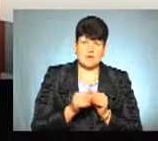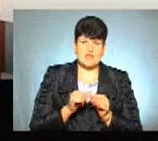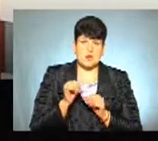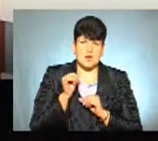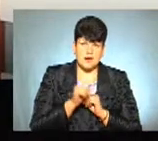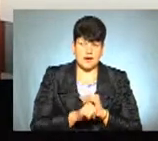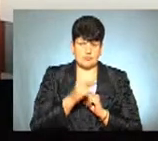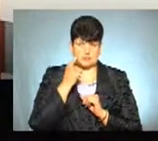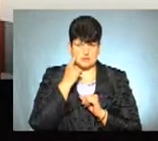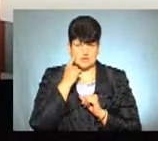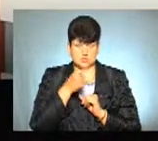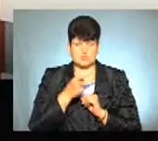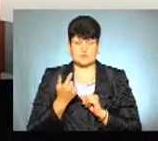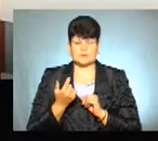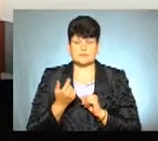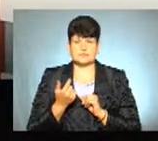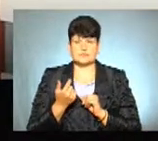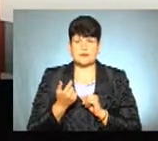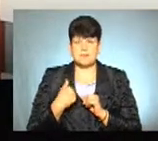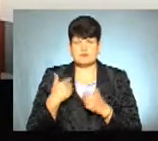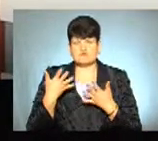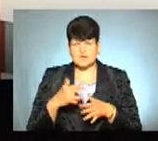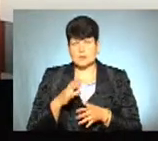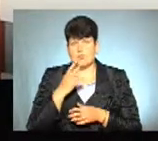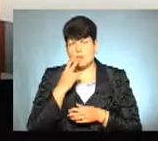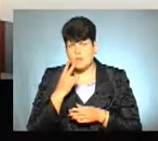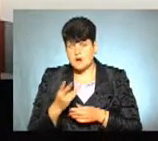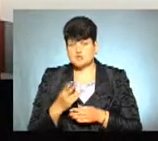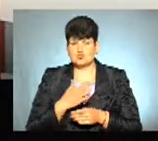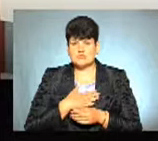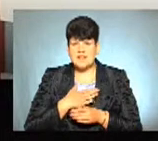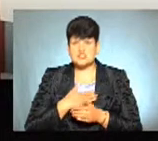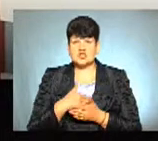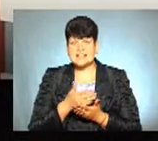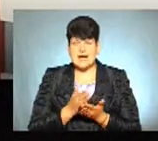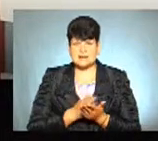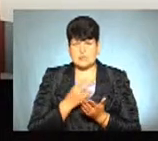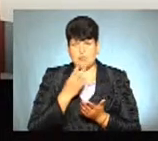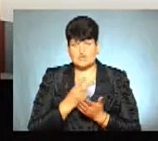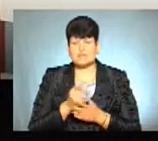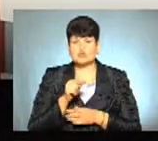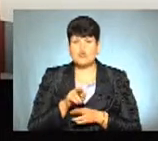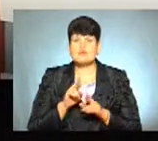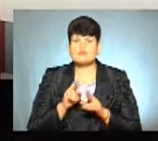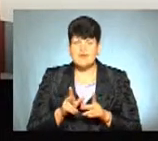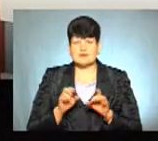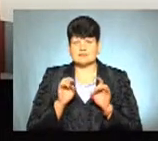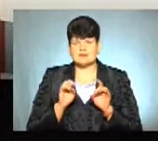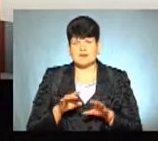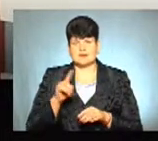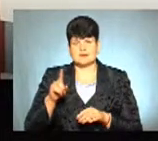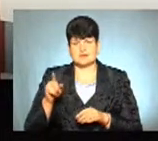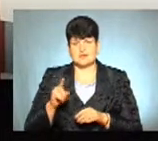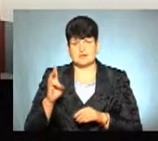оцінюють обласні центри. Ми вже побачимо наш якісний показник того, як здалося зовнішнє незалежне